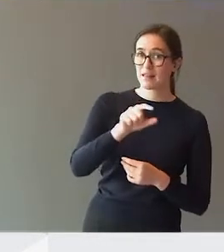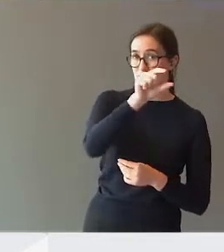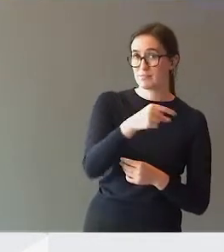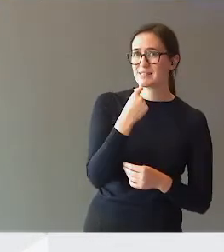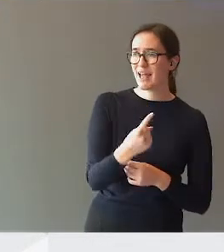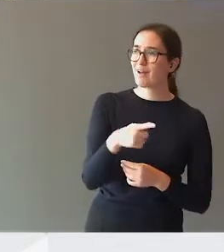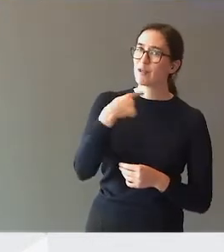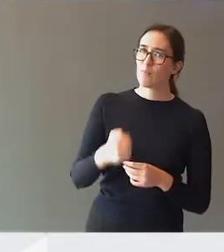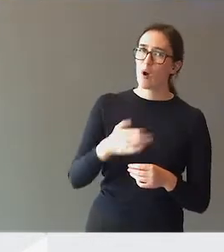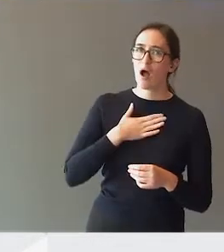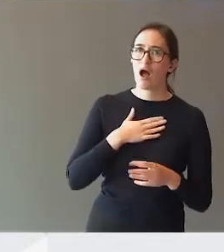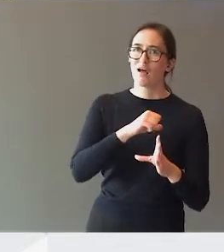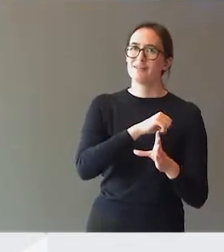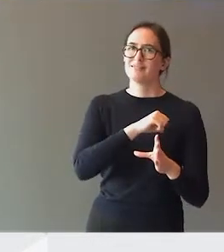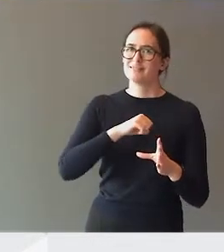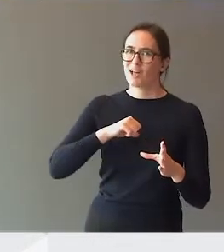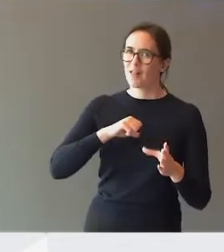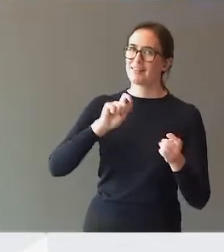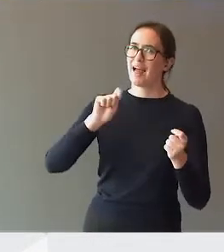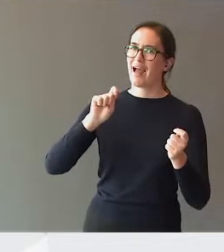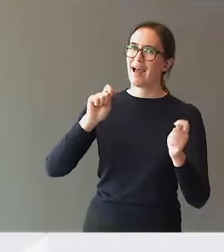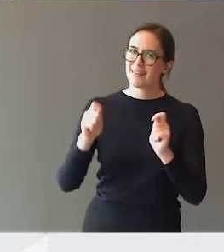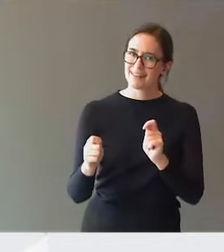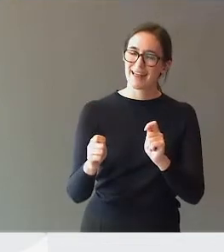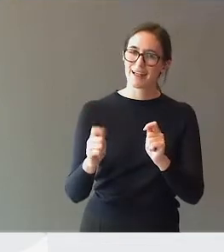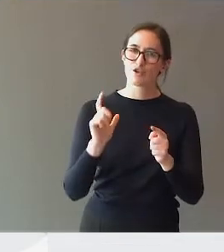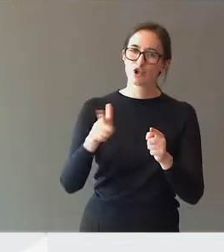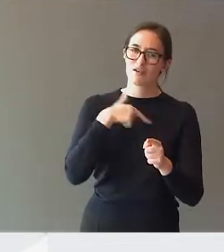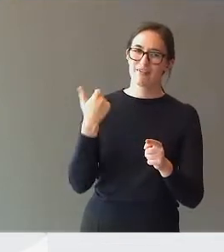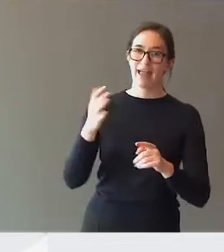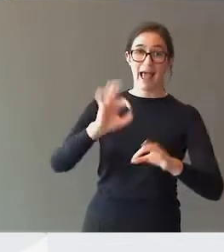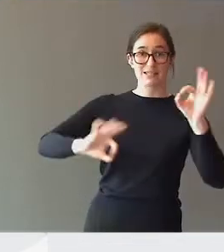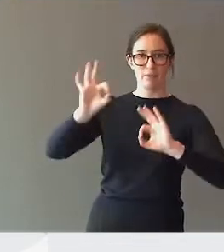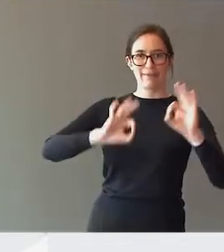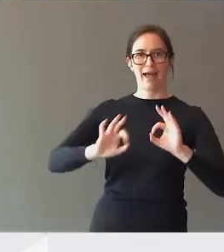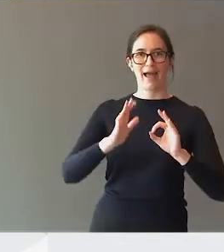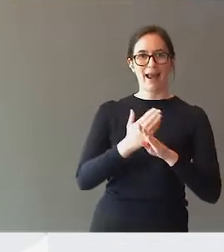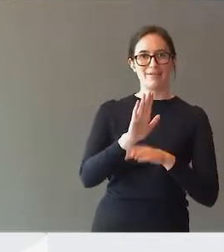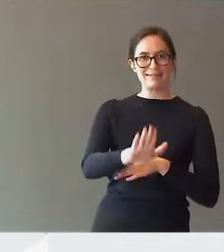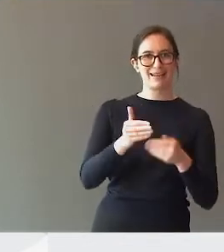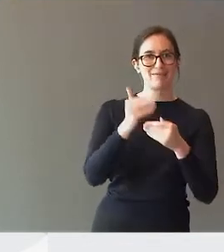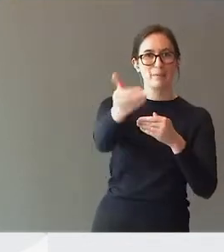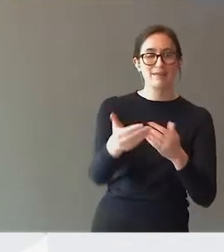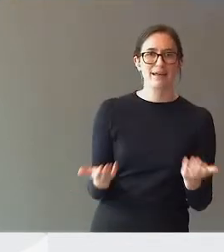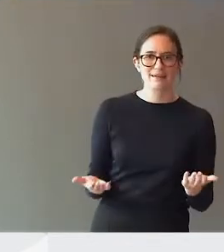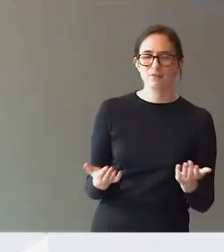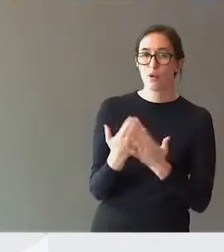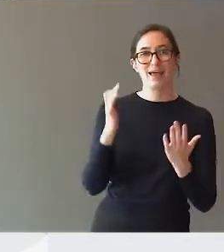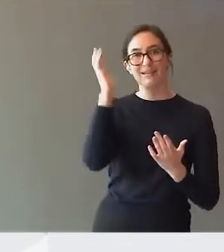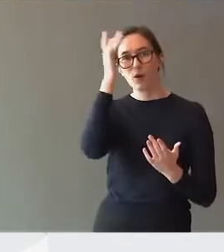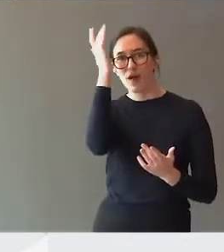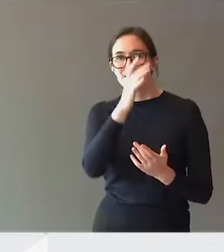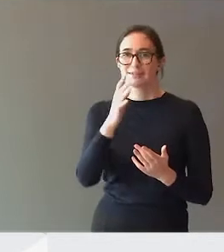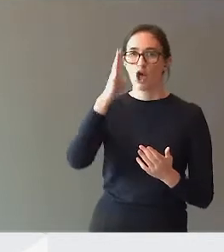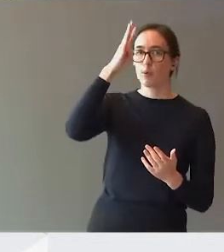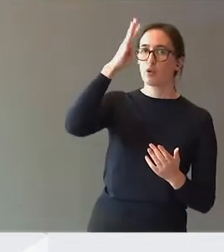sakte endring. fordi vi eksperimenterer med elevers fremtid. Og det er ikke teoretiske eller hypotetiske elever, det er